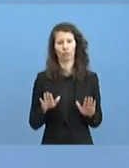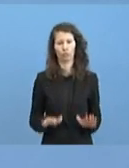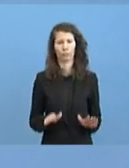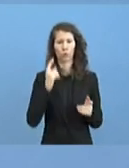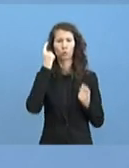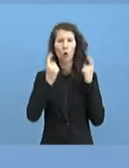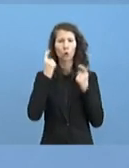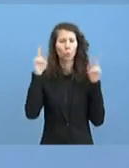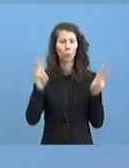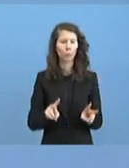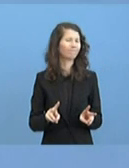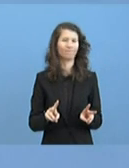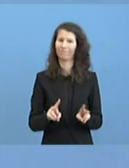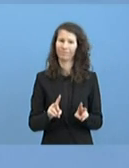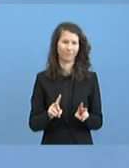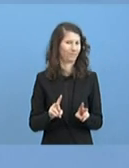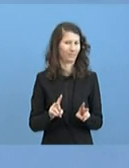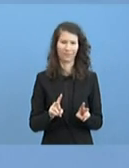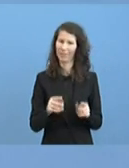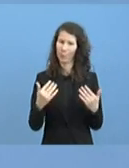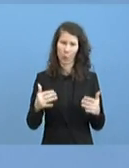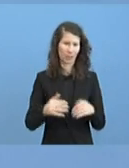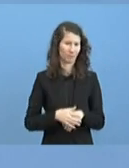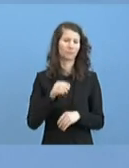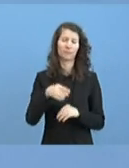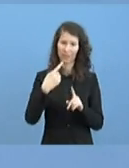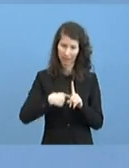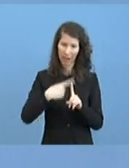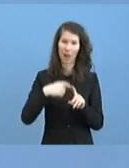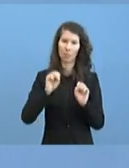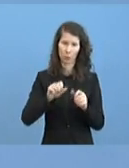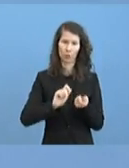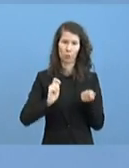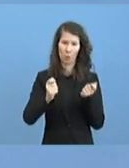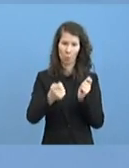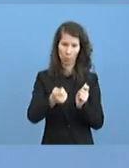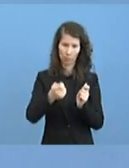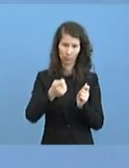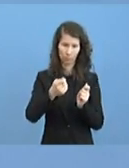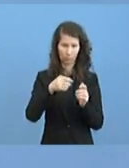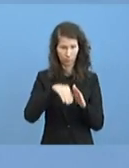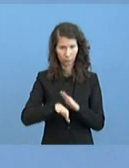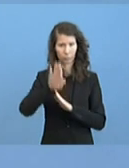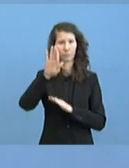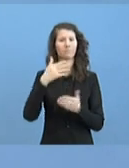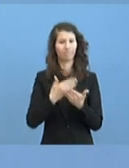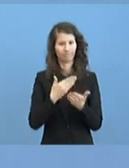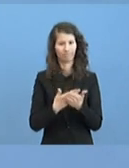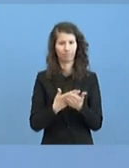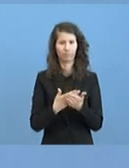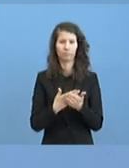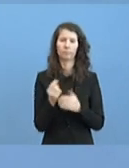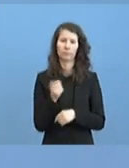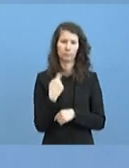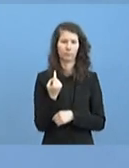Diese Zahlen, die können sich halt eben tatsächlich auch noch ändern. Und von daher sind wir mit der Kommunikation